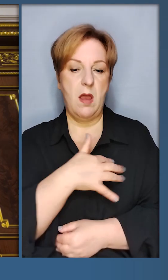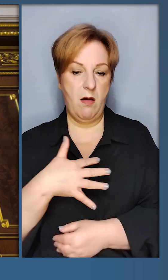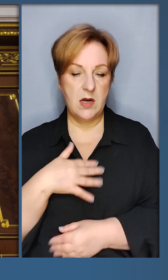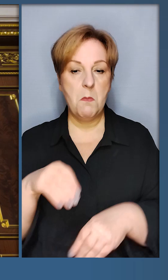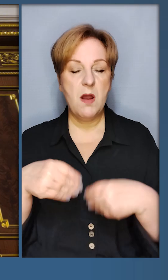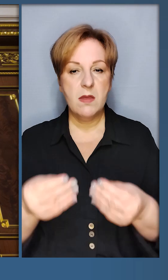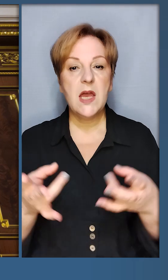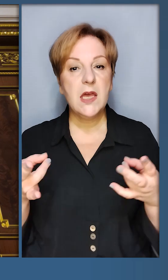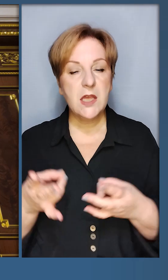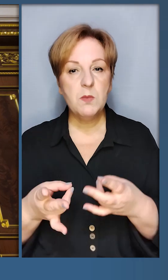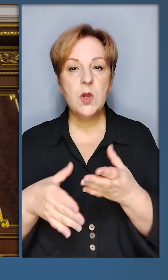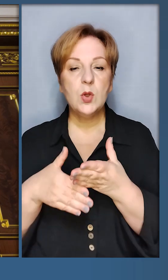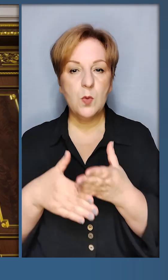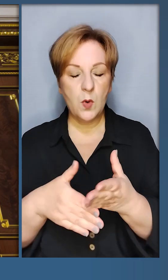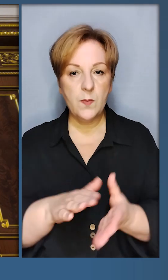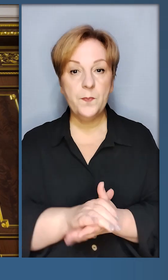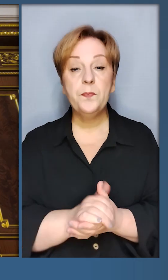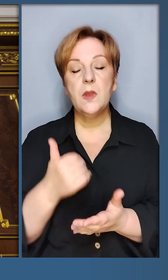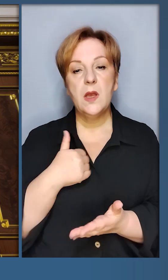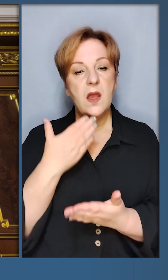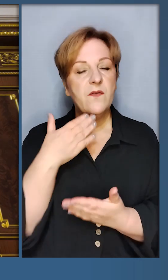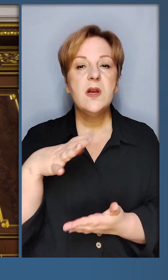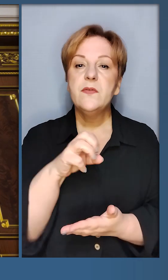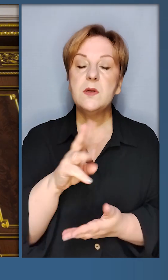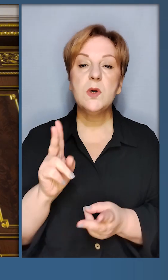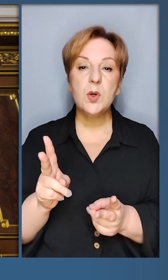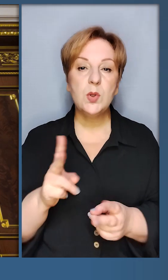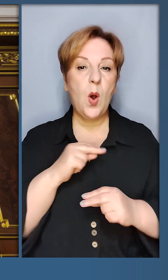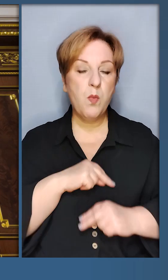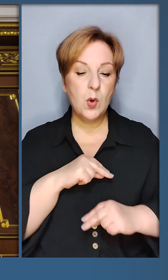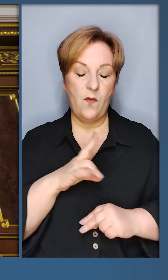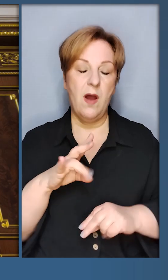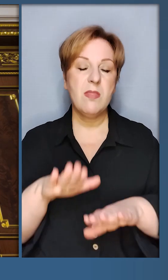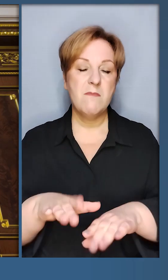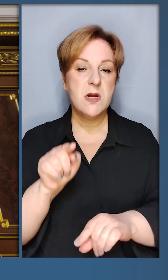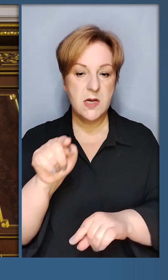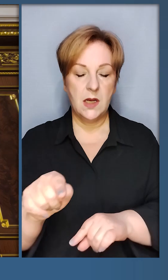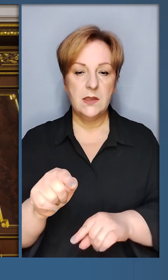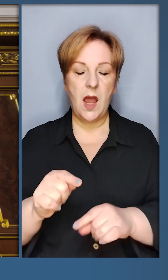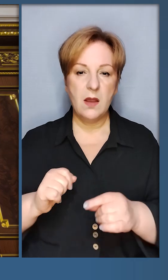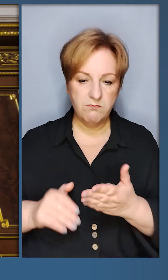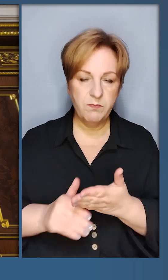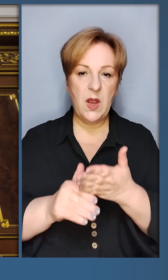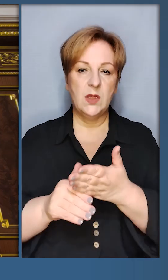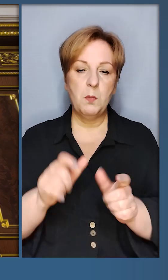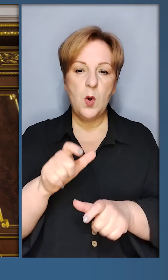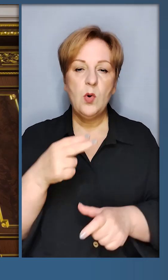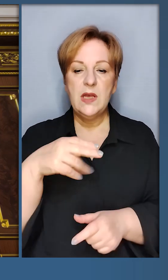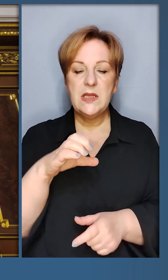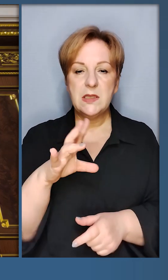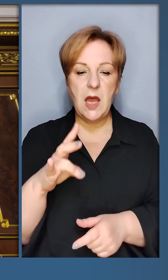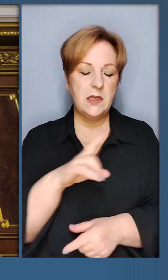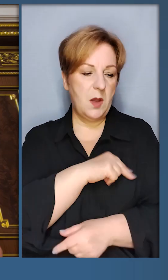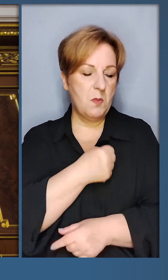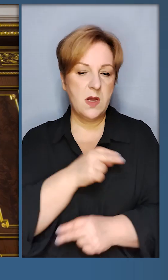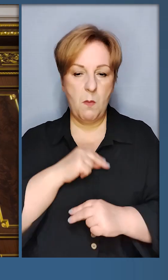їм надається необхідна допомога. Я вдячний усім, хто працює на місці та підтримує людей, ДСНС,